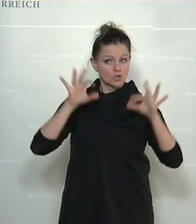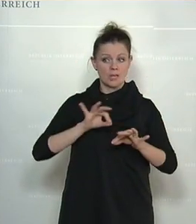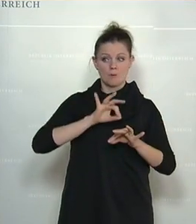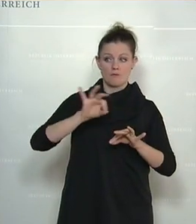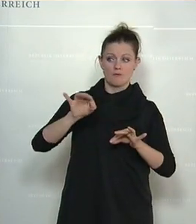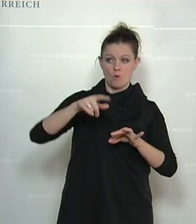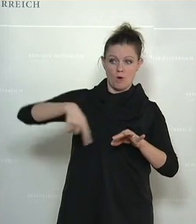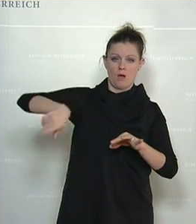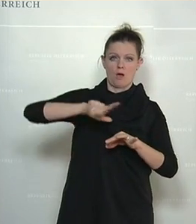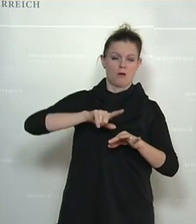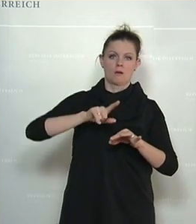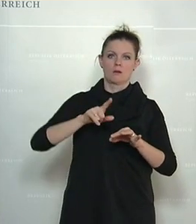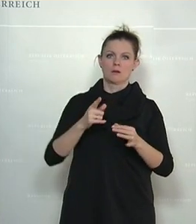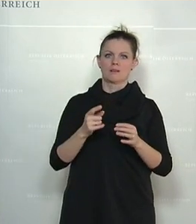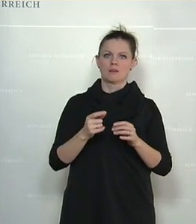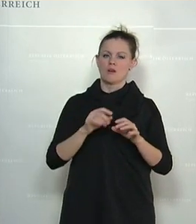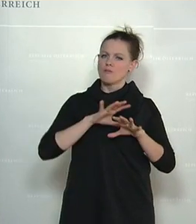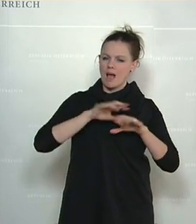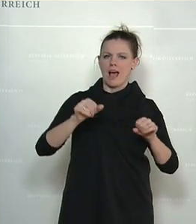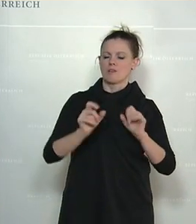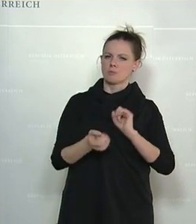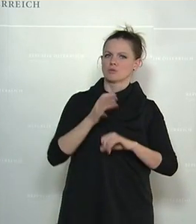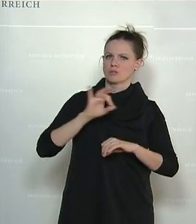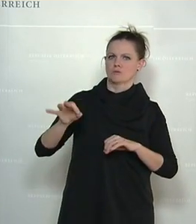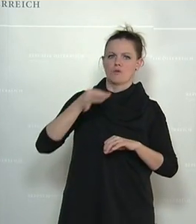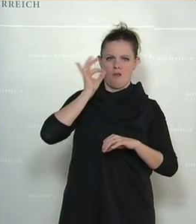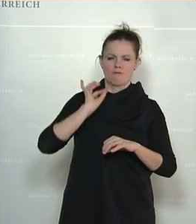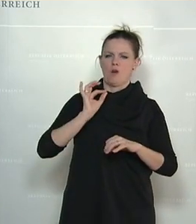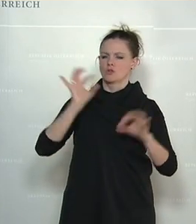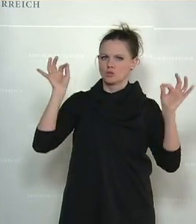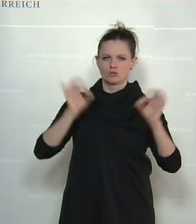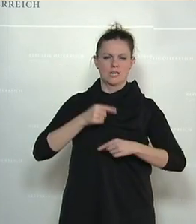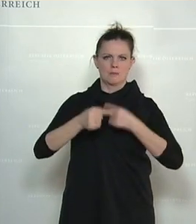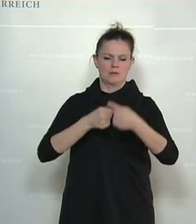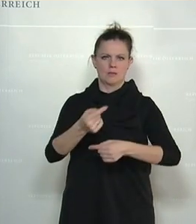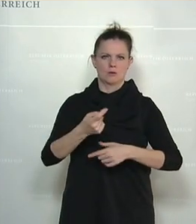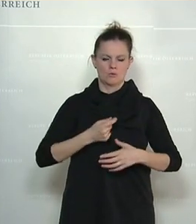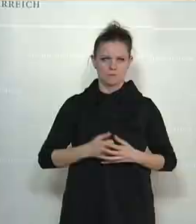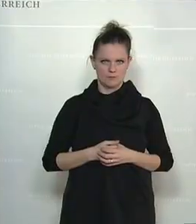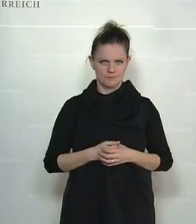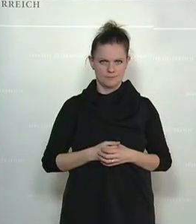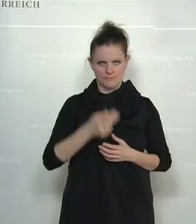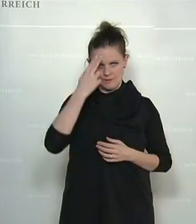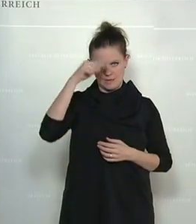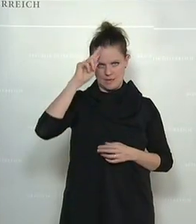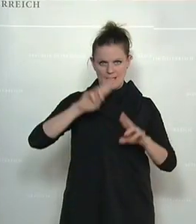betroffenen Menschen, aber ganz besonders für die Frauen in unserem Land entwickeln. Herr Bundeskanzler,